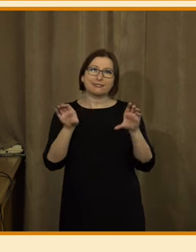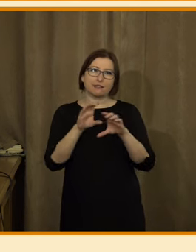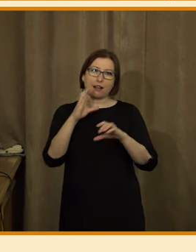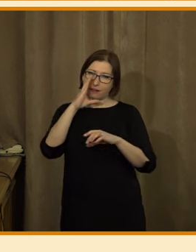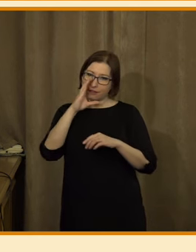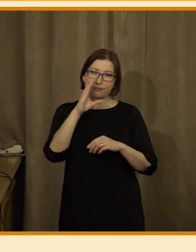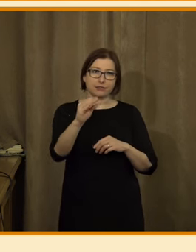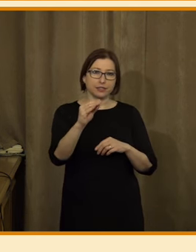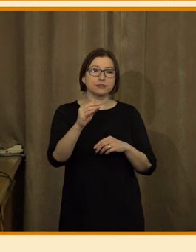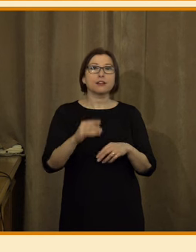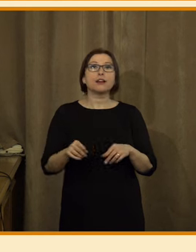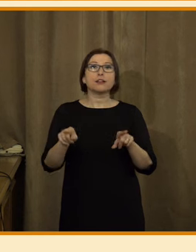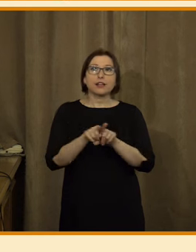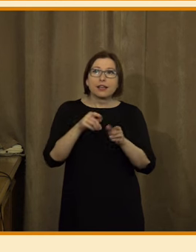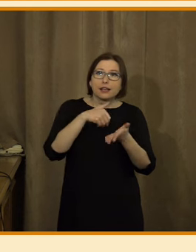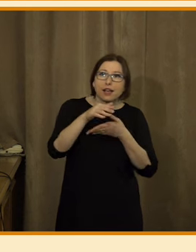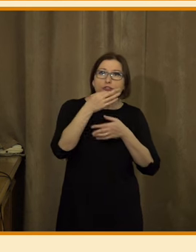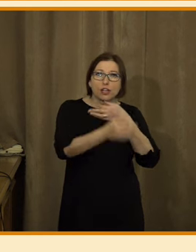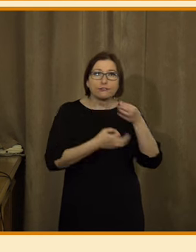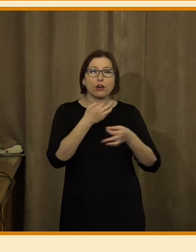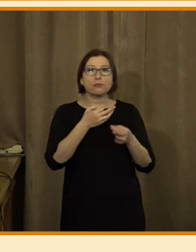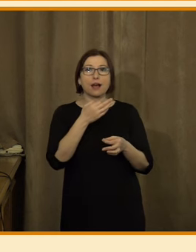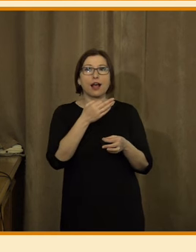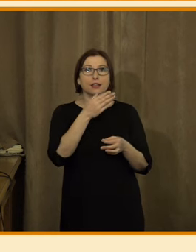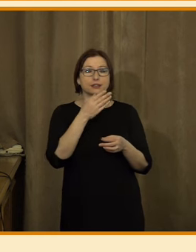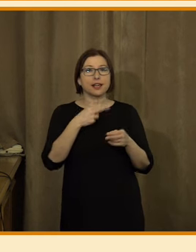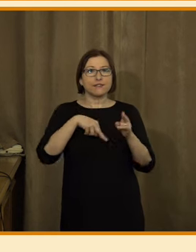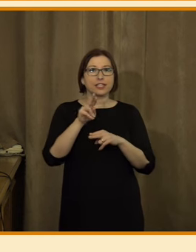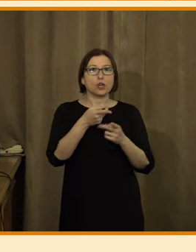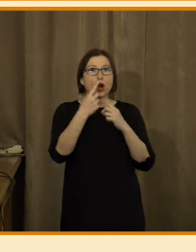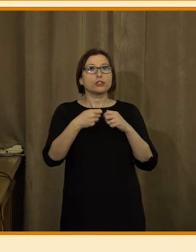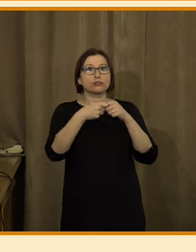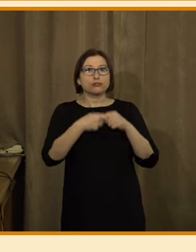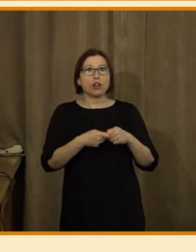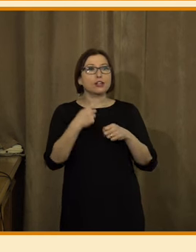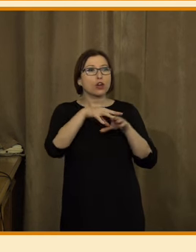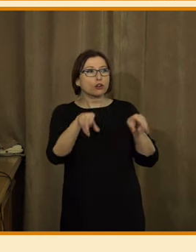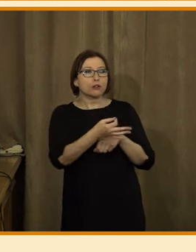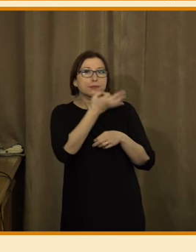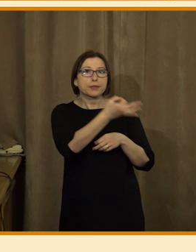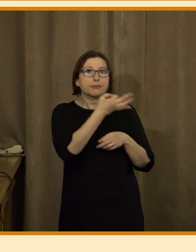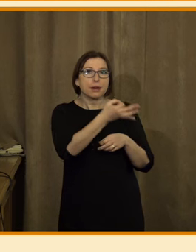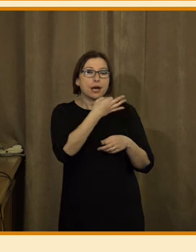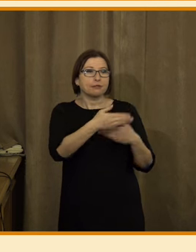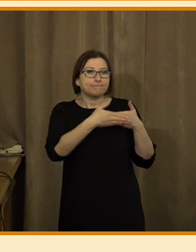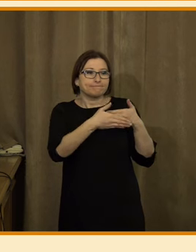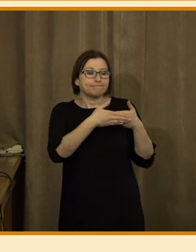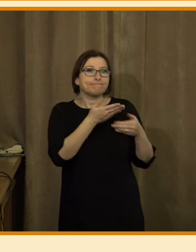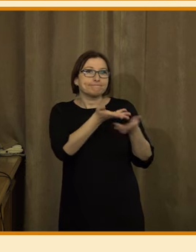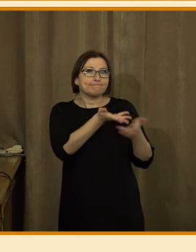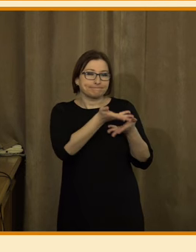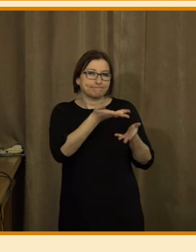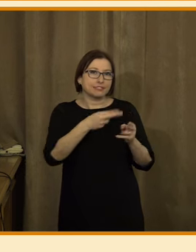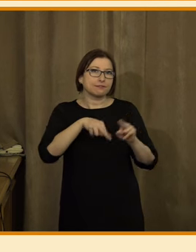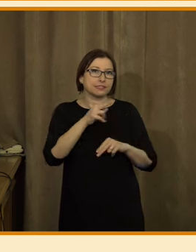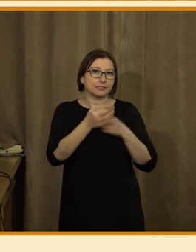ty další doplňující informace získávají od členů rodiny v tom fyzickém prostoru.